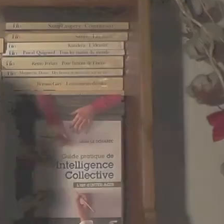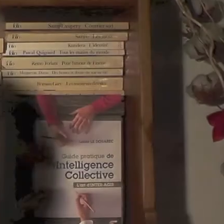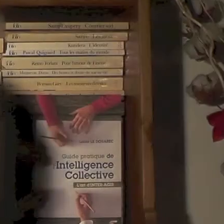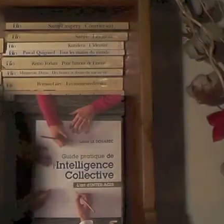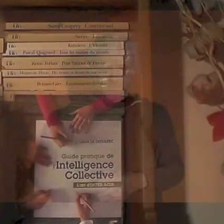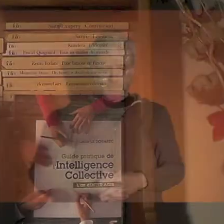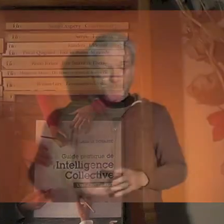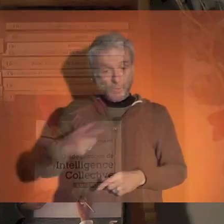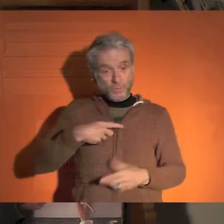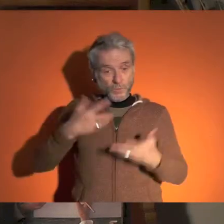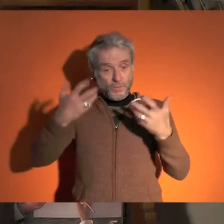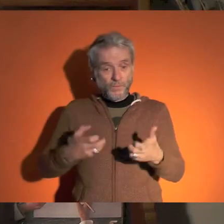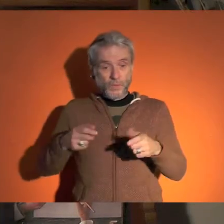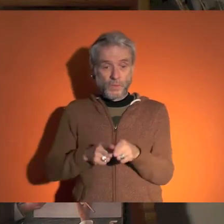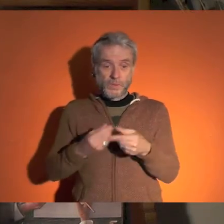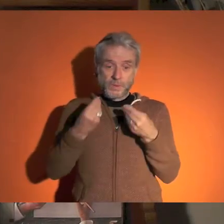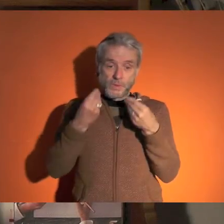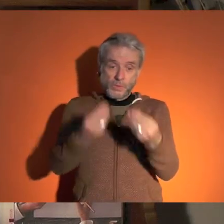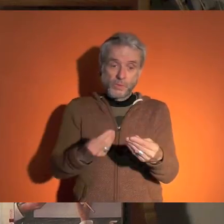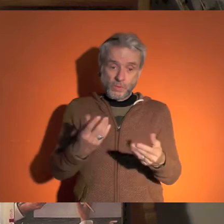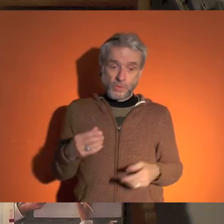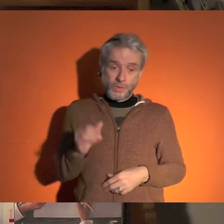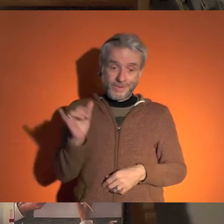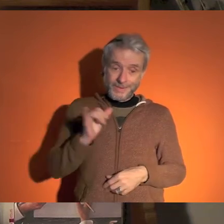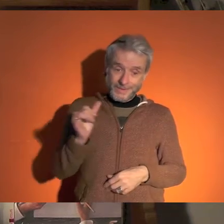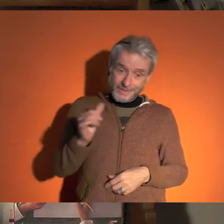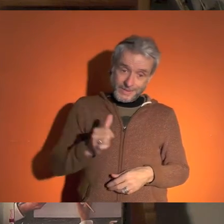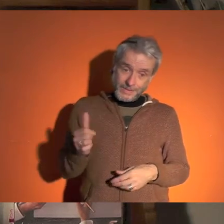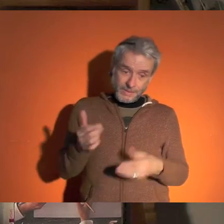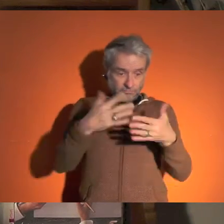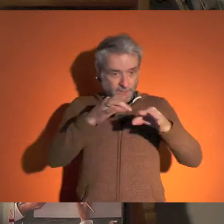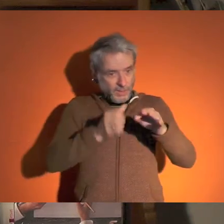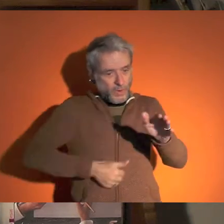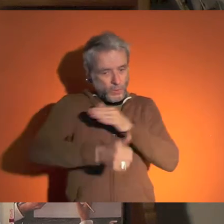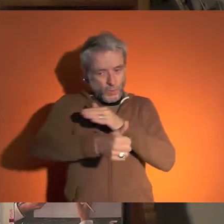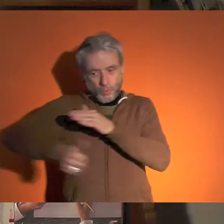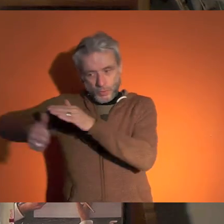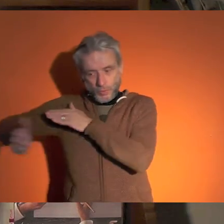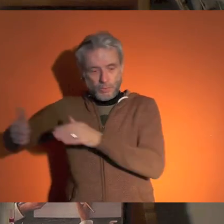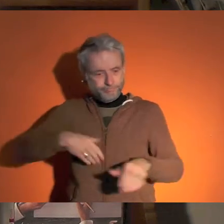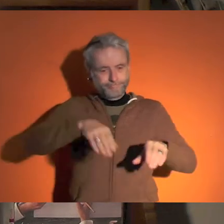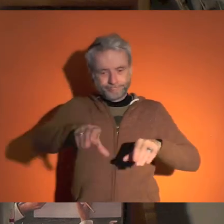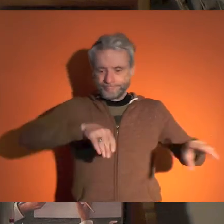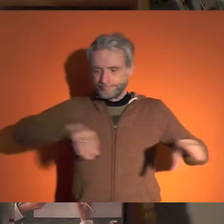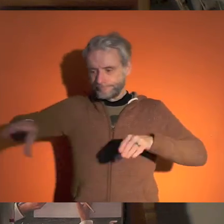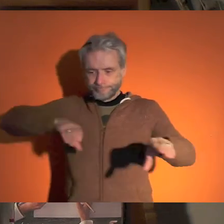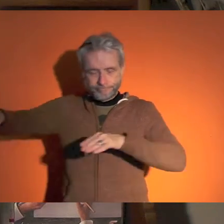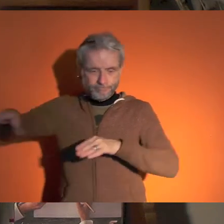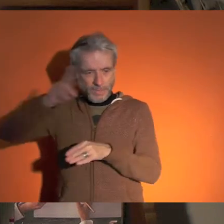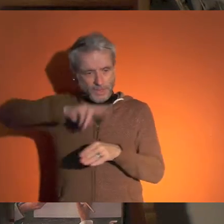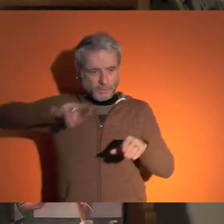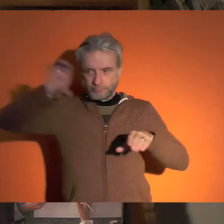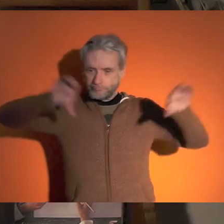Nous souhaitons redonner de l'autonomie et de l'équité au territoire en leur donnant à chacun des moyens, en